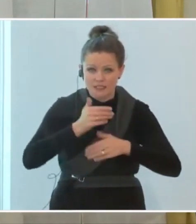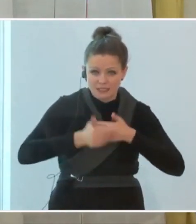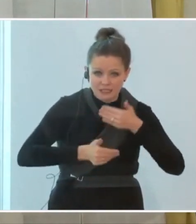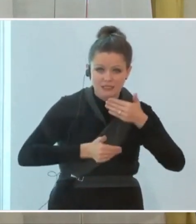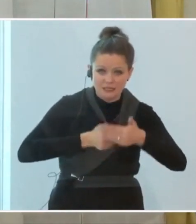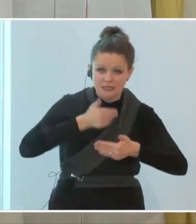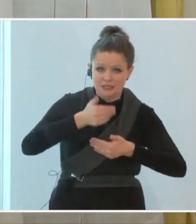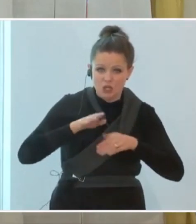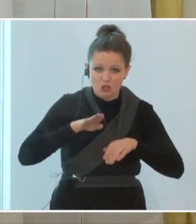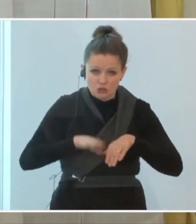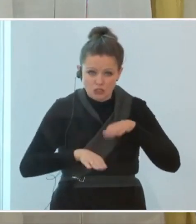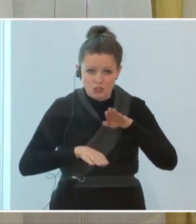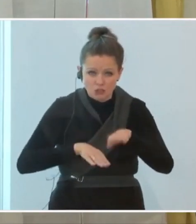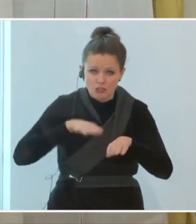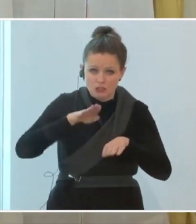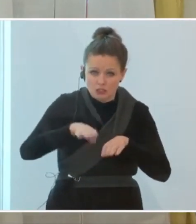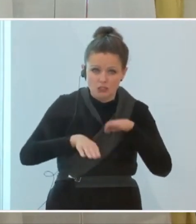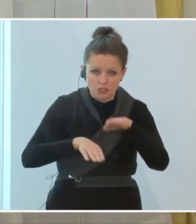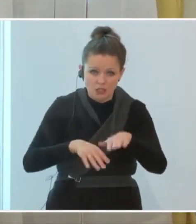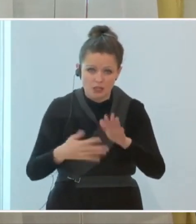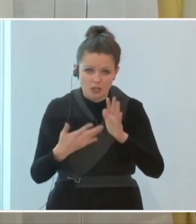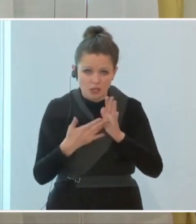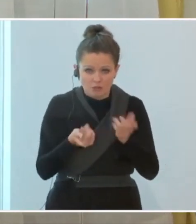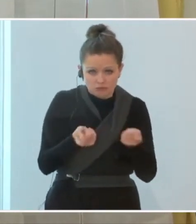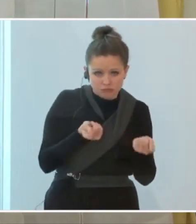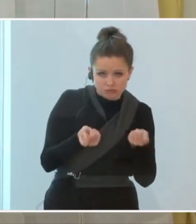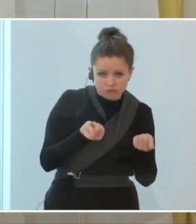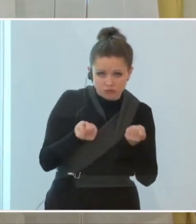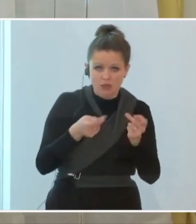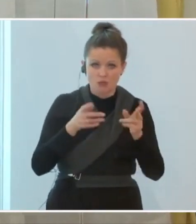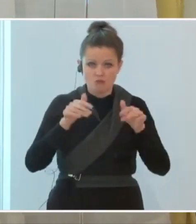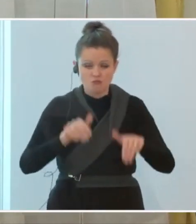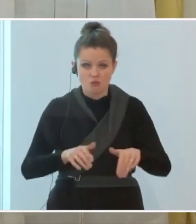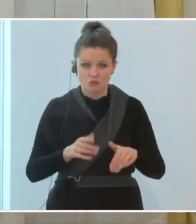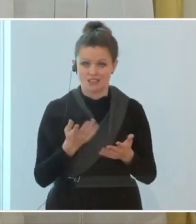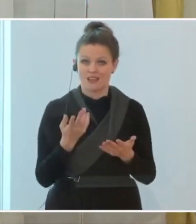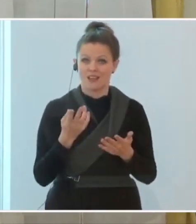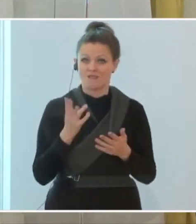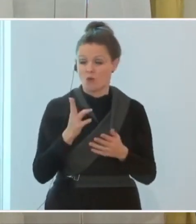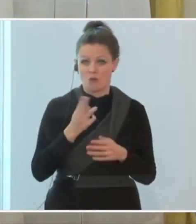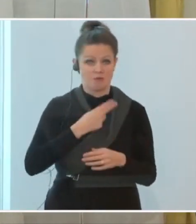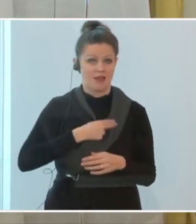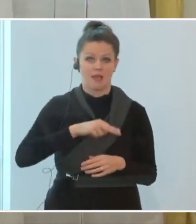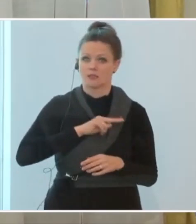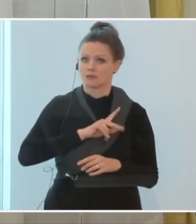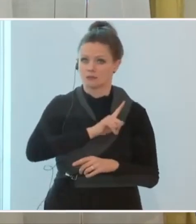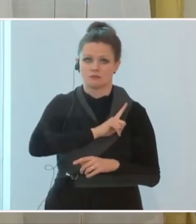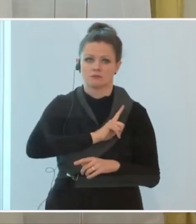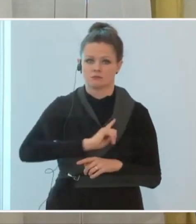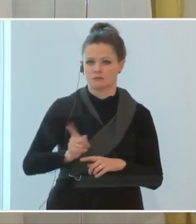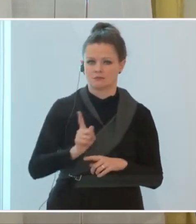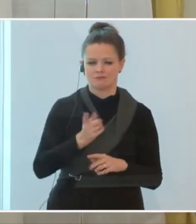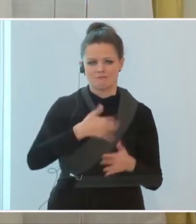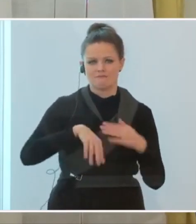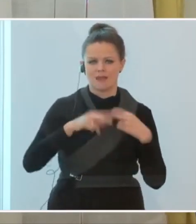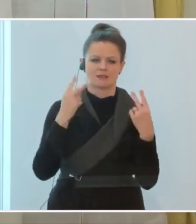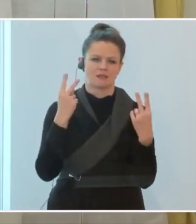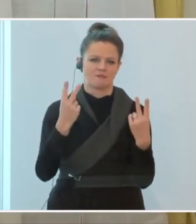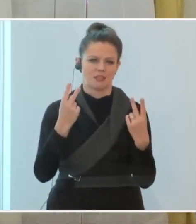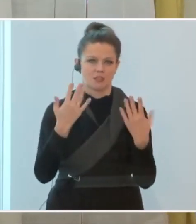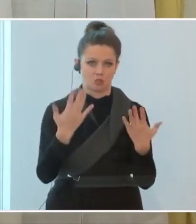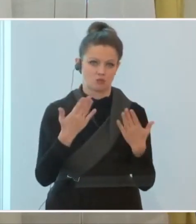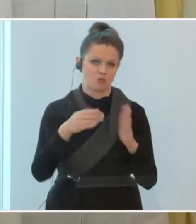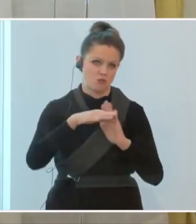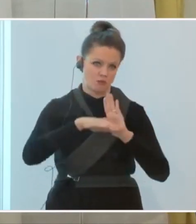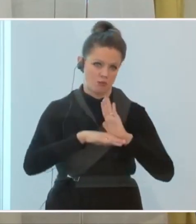kleinen Schritten zu handeln, kontrolliert zu handeln, damit wir hier nichts riskieren. Das ist das Entscheidende in diesem